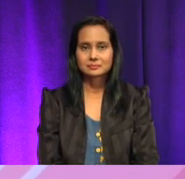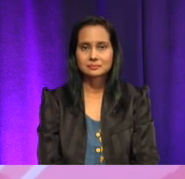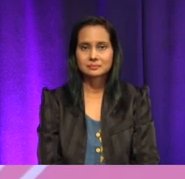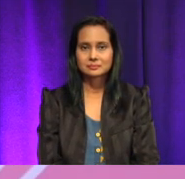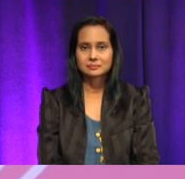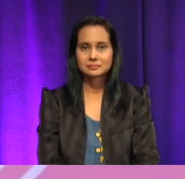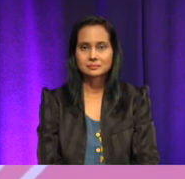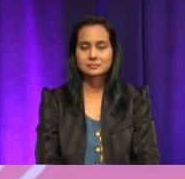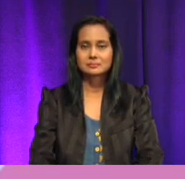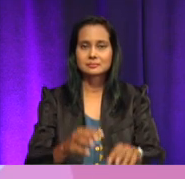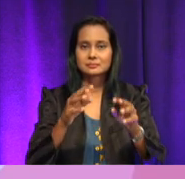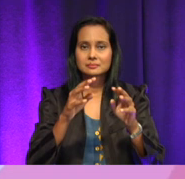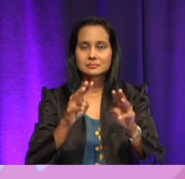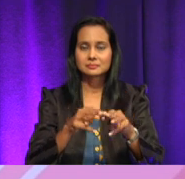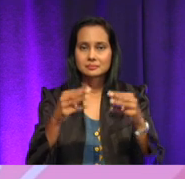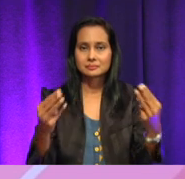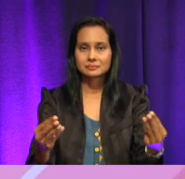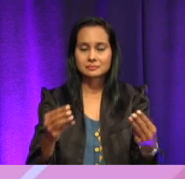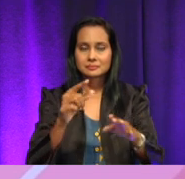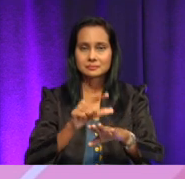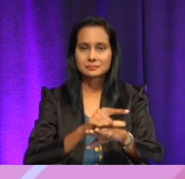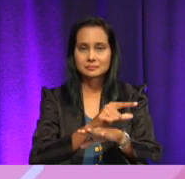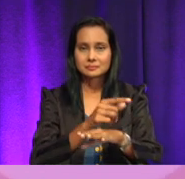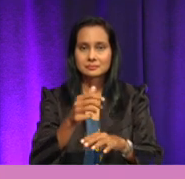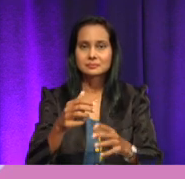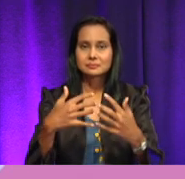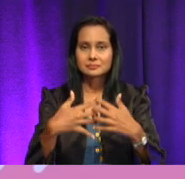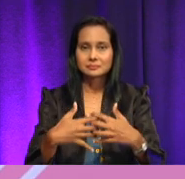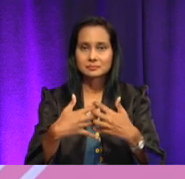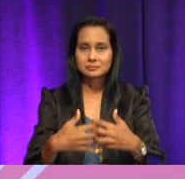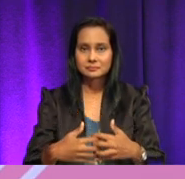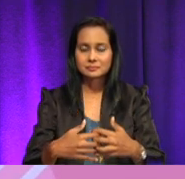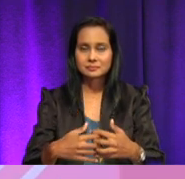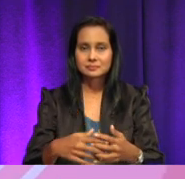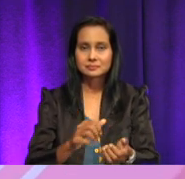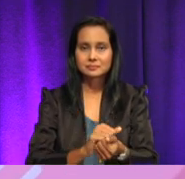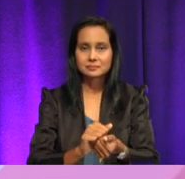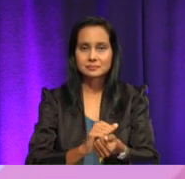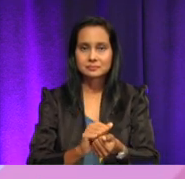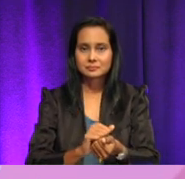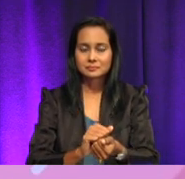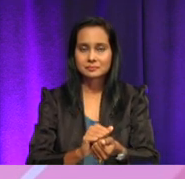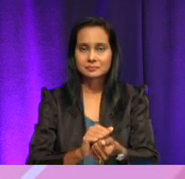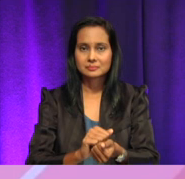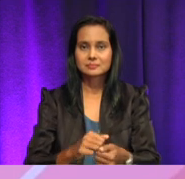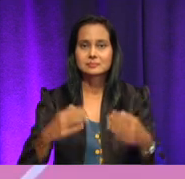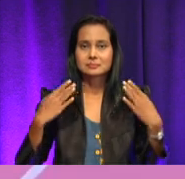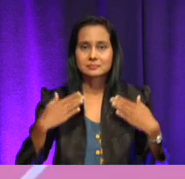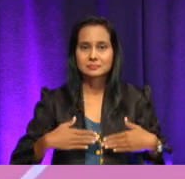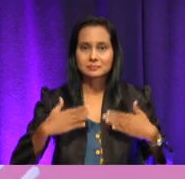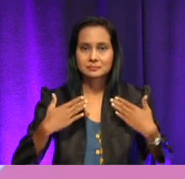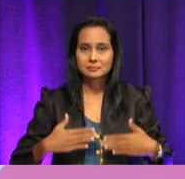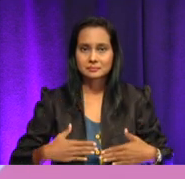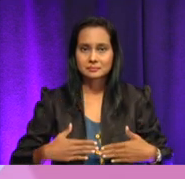Manual penggunaan mesin pencuci pakaian. Satu, masukkan pakaian ke dalam mesin